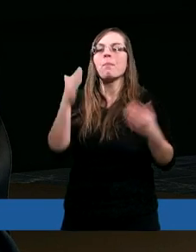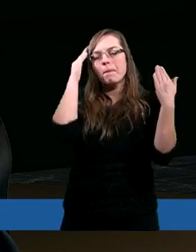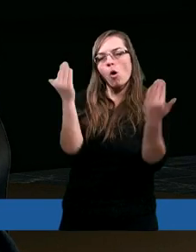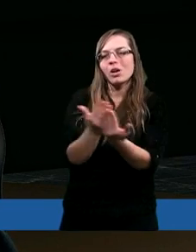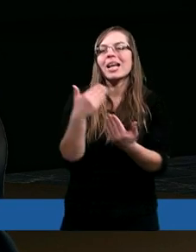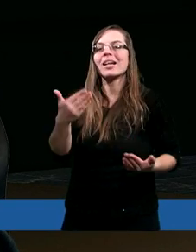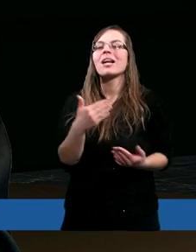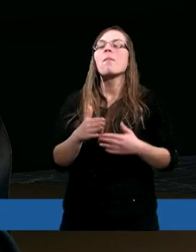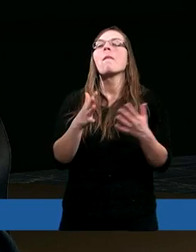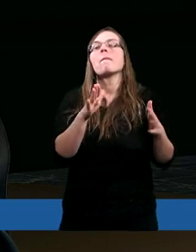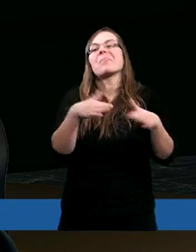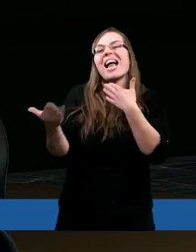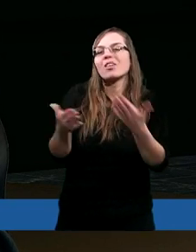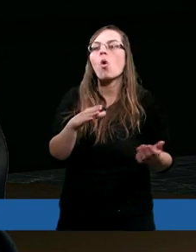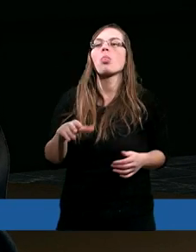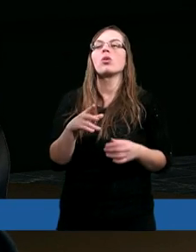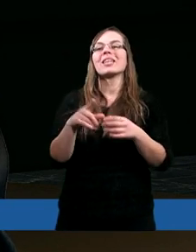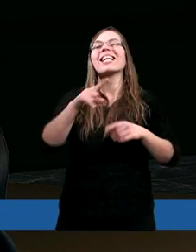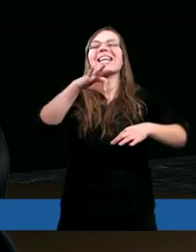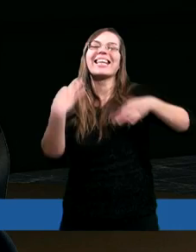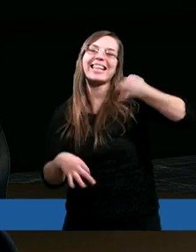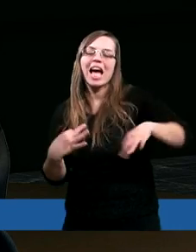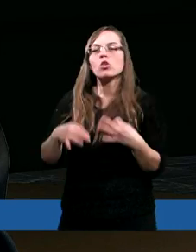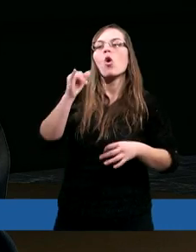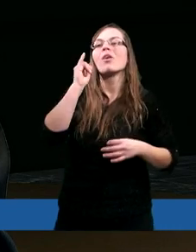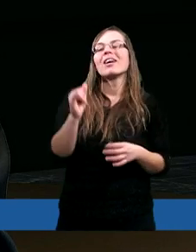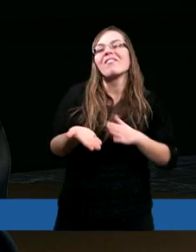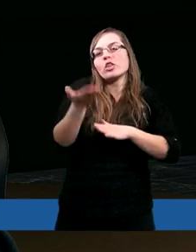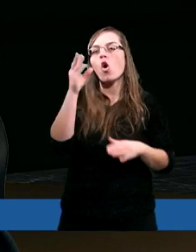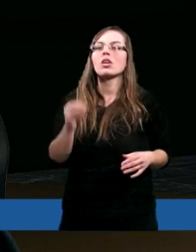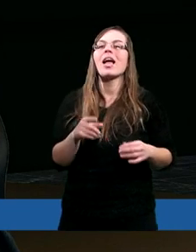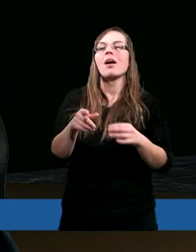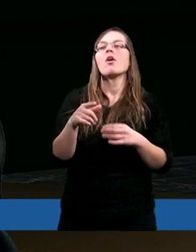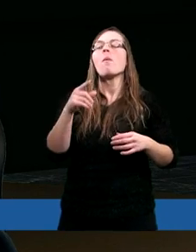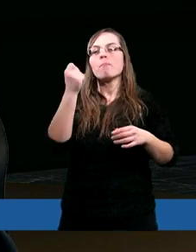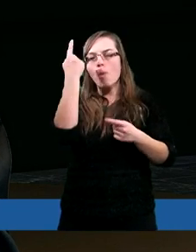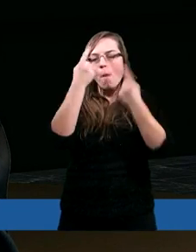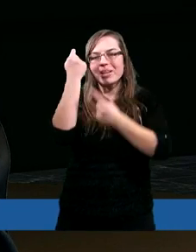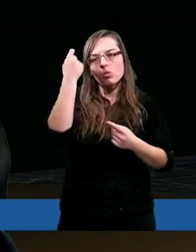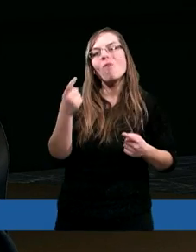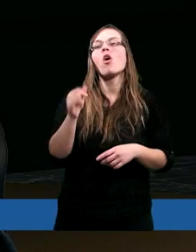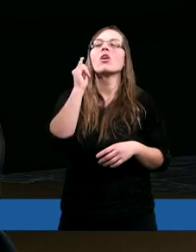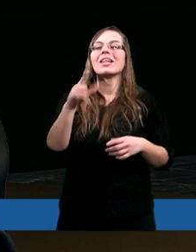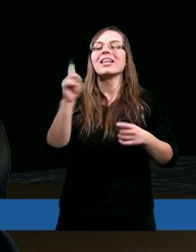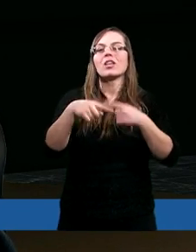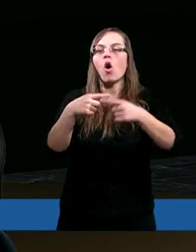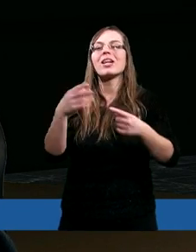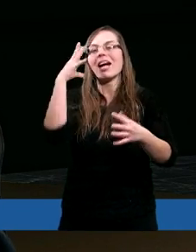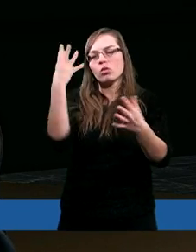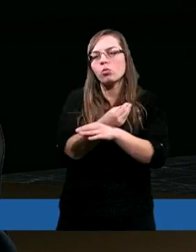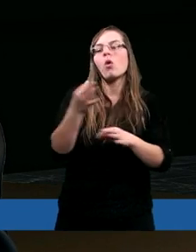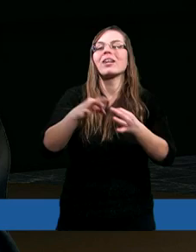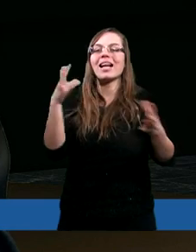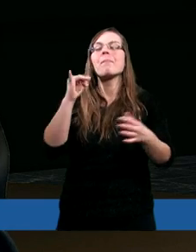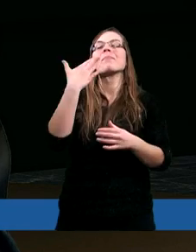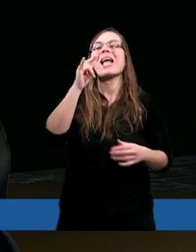poznaniem, wszechstronnością, zręcznością w rzemiośle, pomysłowością w wyrobach ze złota, srebra